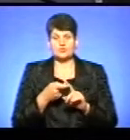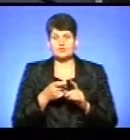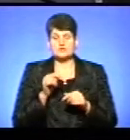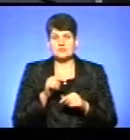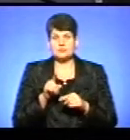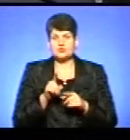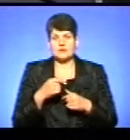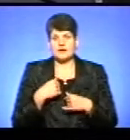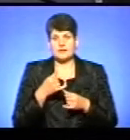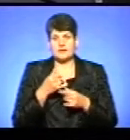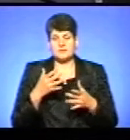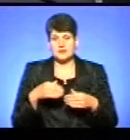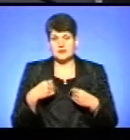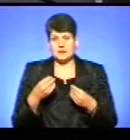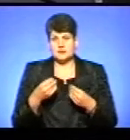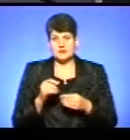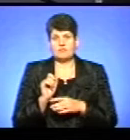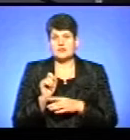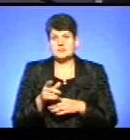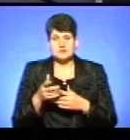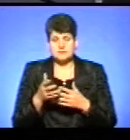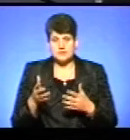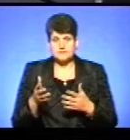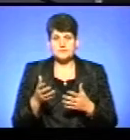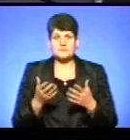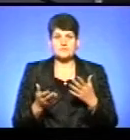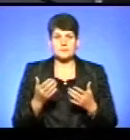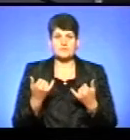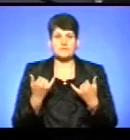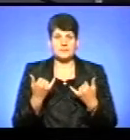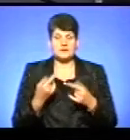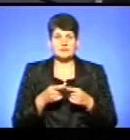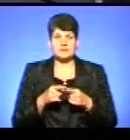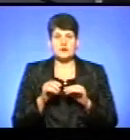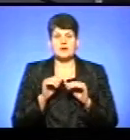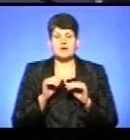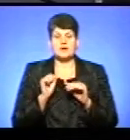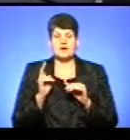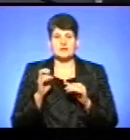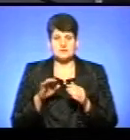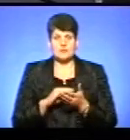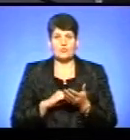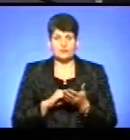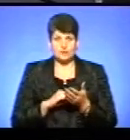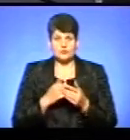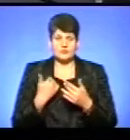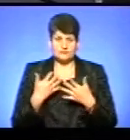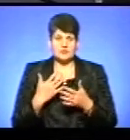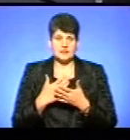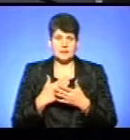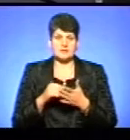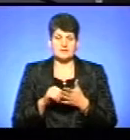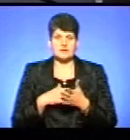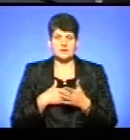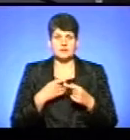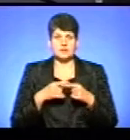міг дати відповідної вказівки. І якщо сьогодні ця акція повторюється, то там вже є представники наших технічних служб,